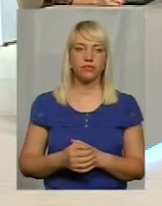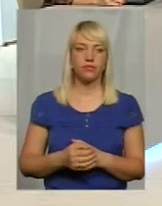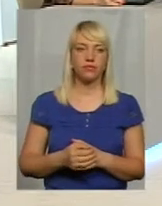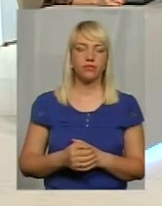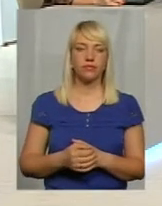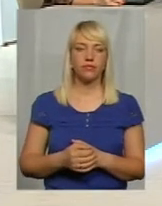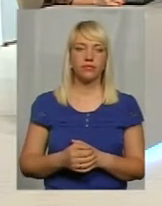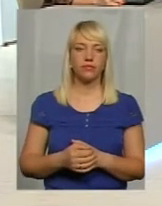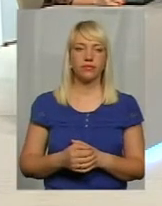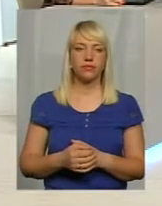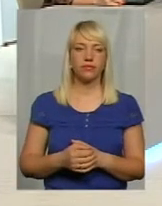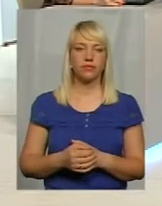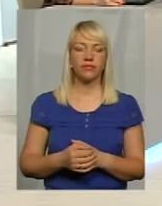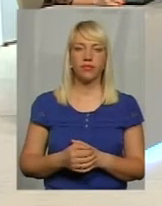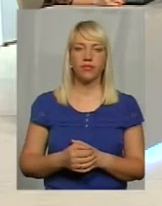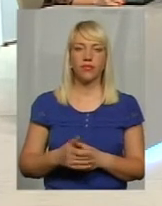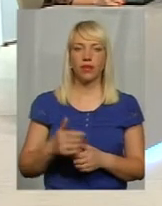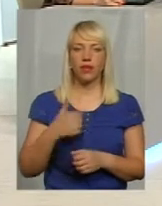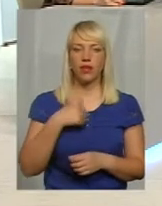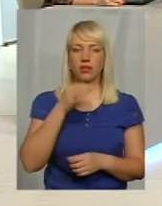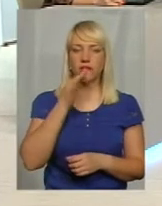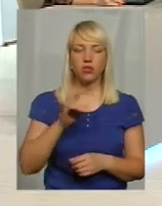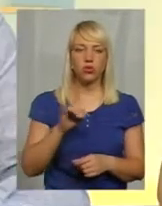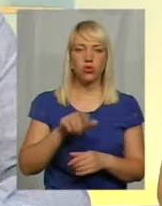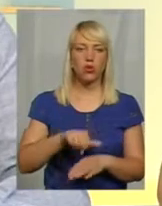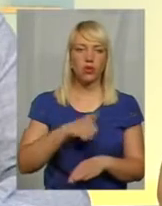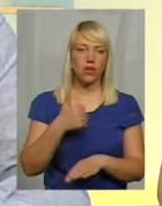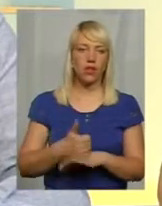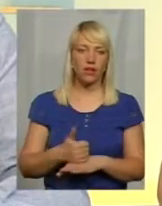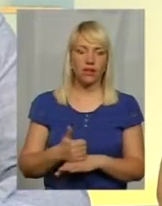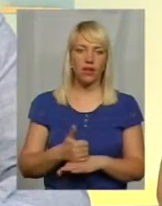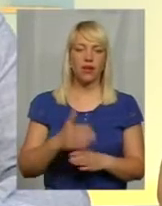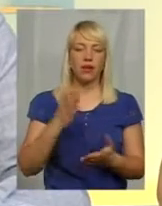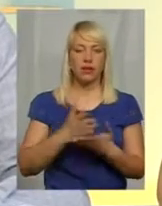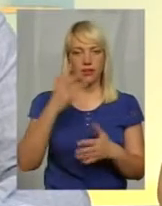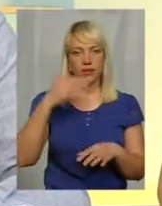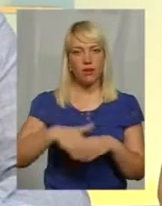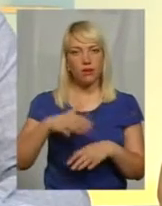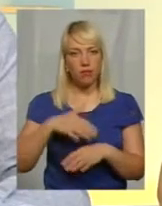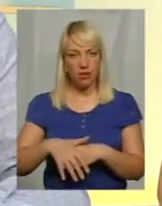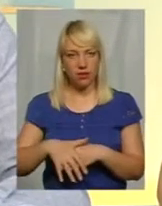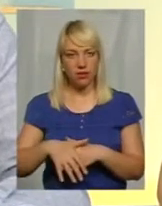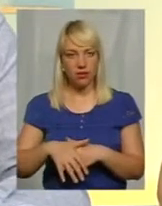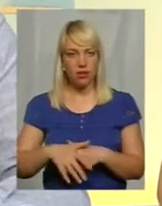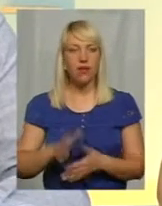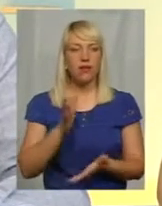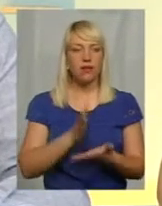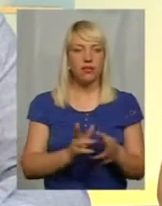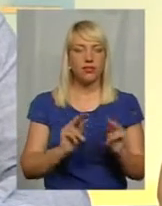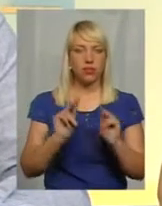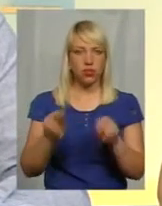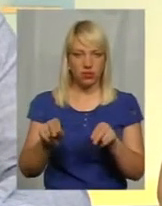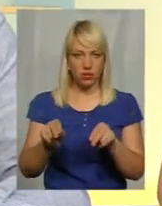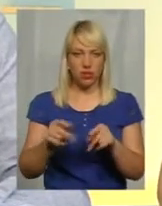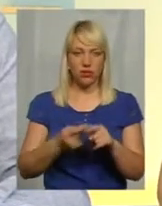місце. Ну, чочень, около 2 роки. Я скажу, що саме головне – є понимання, є честність.